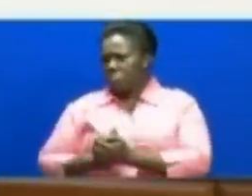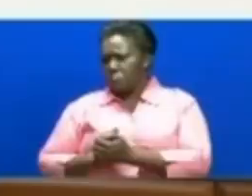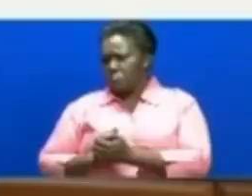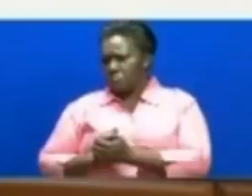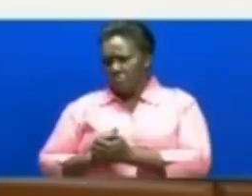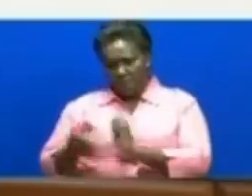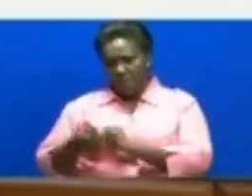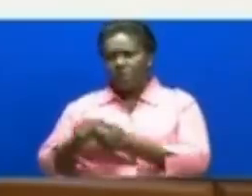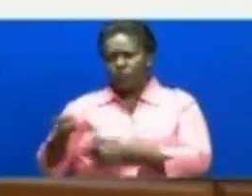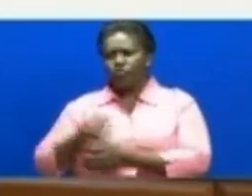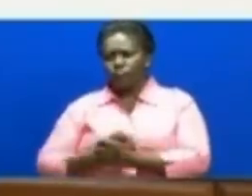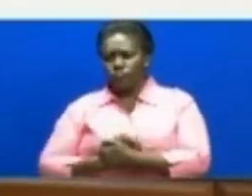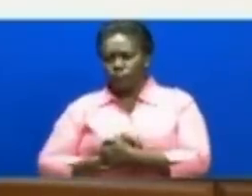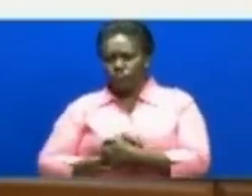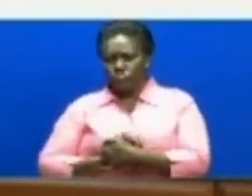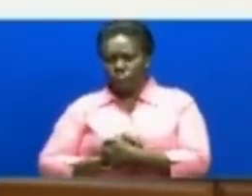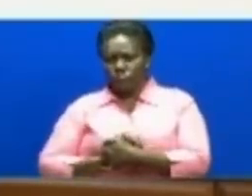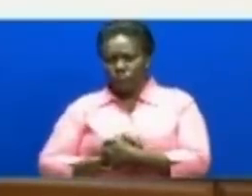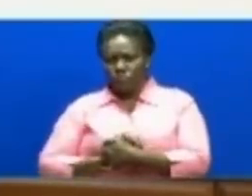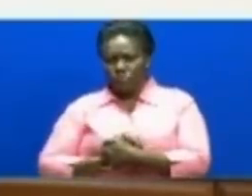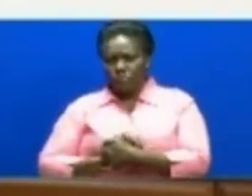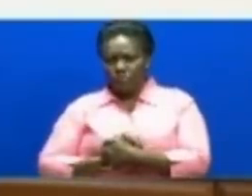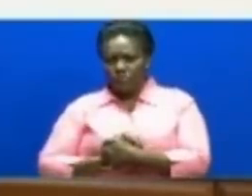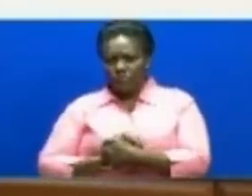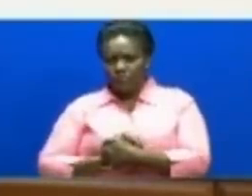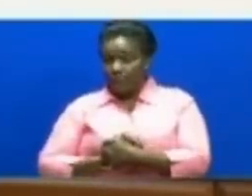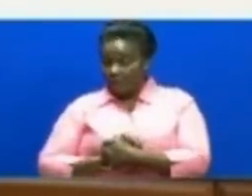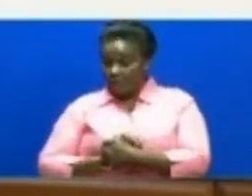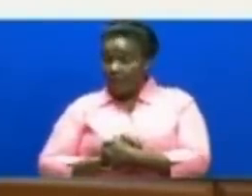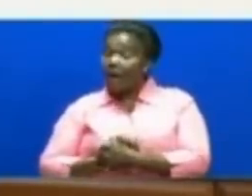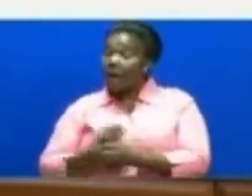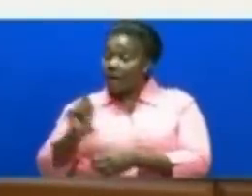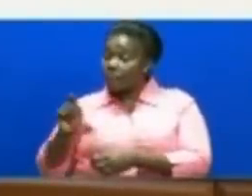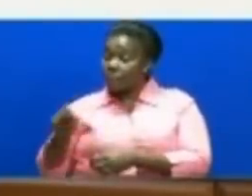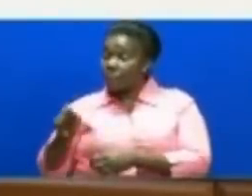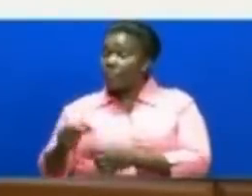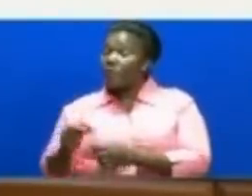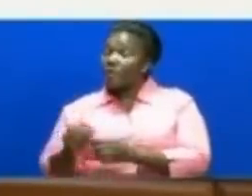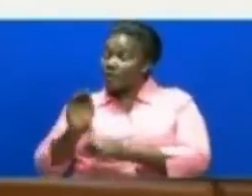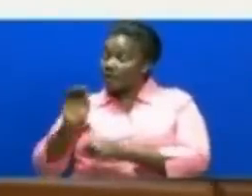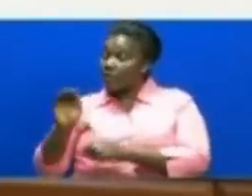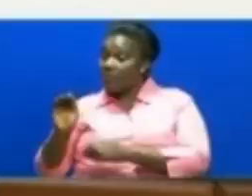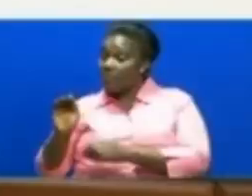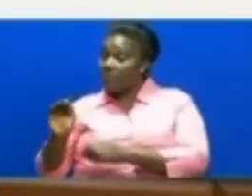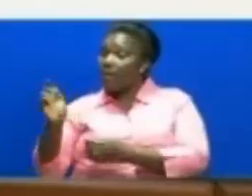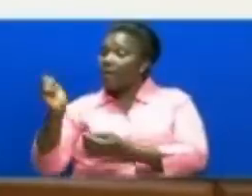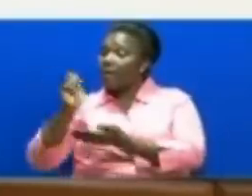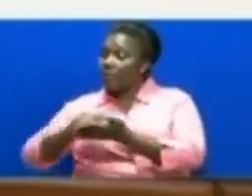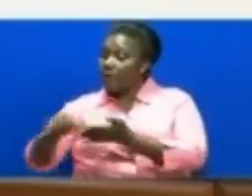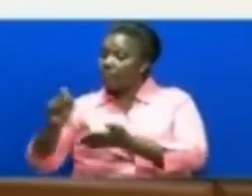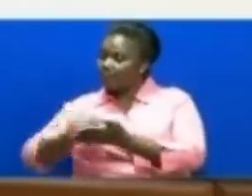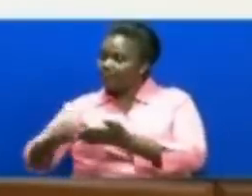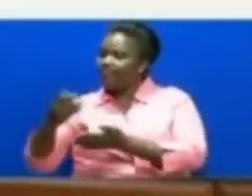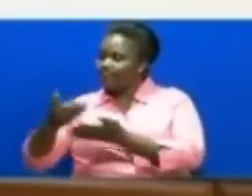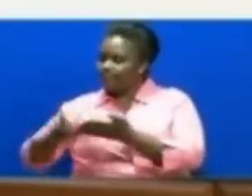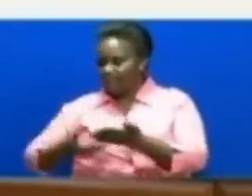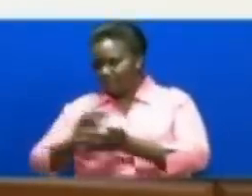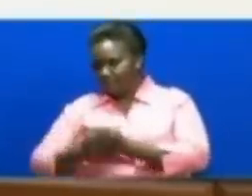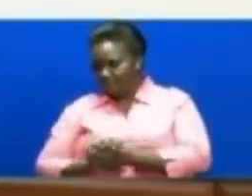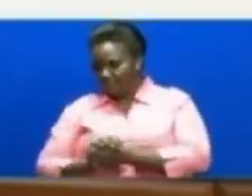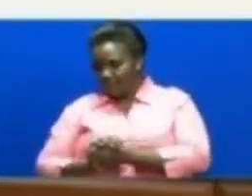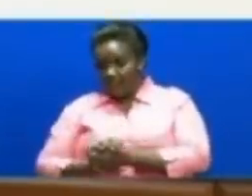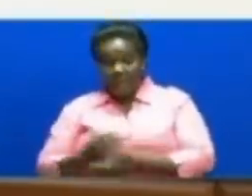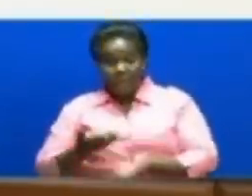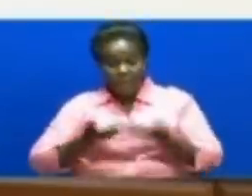kumatatizo Kweo haraka Ni kawambia watue maandishi Watue maandishi kuthibitisha Icho wachokifanya Mbere ya msaidizu